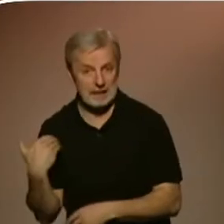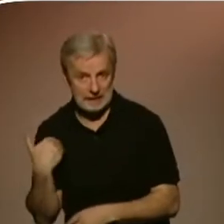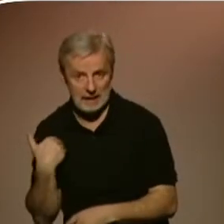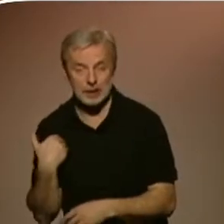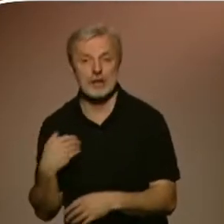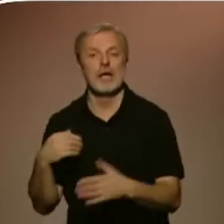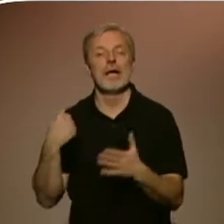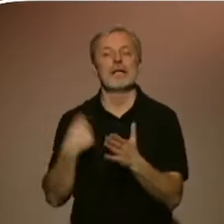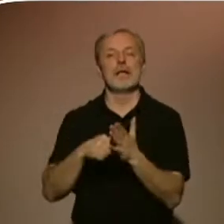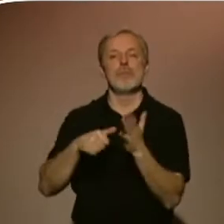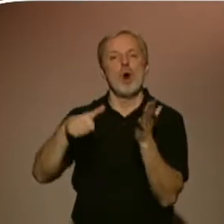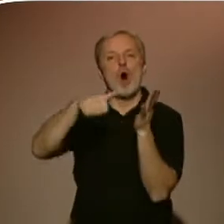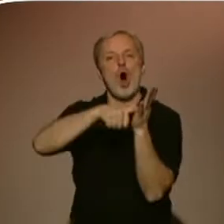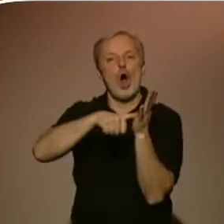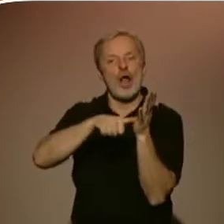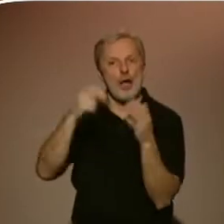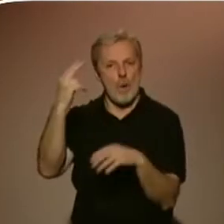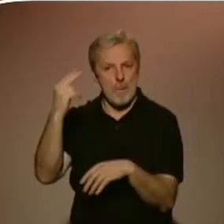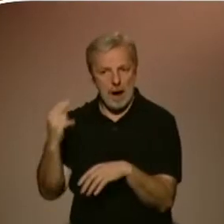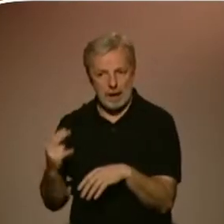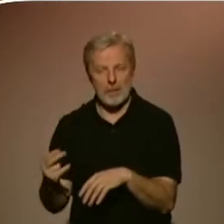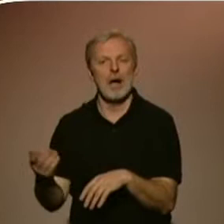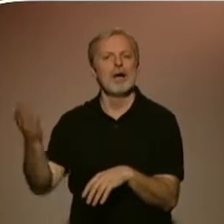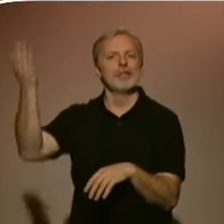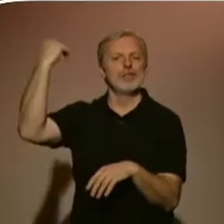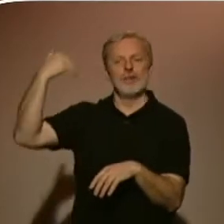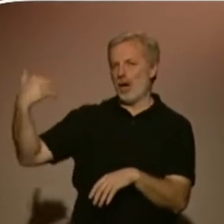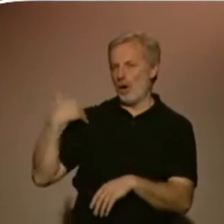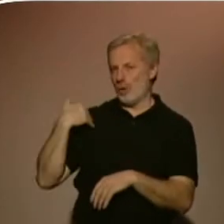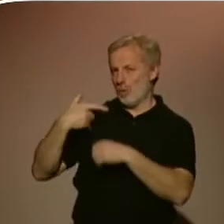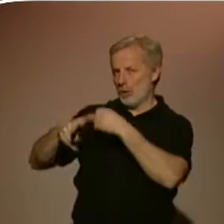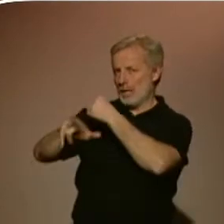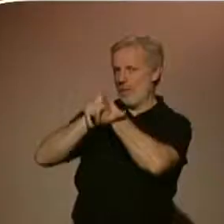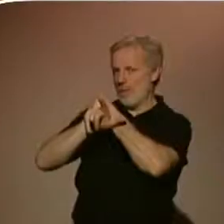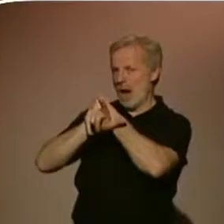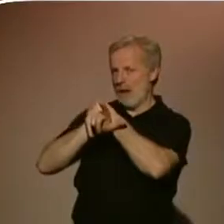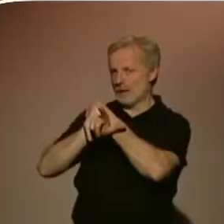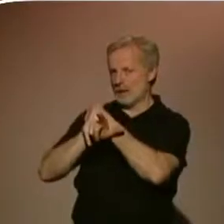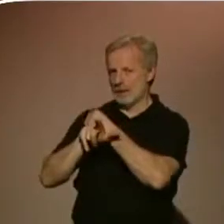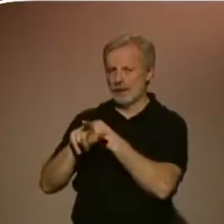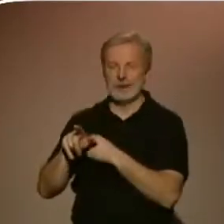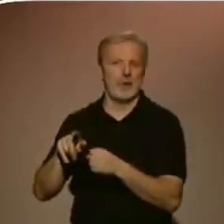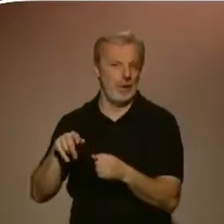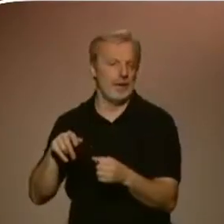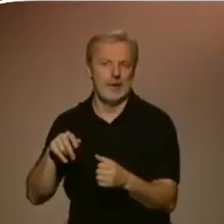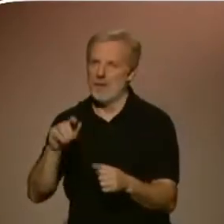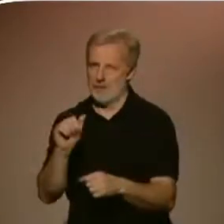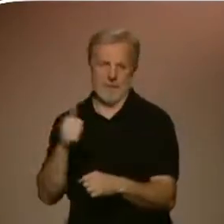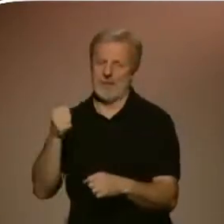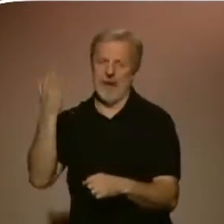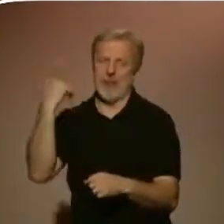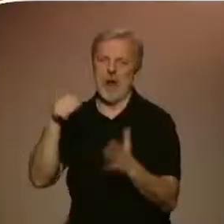Maloval jsem ho v roce 95. To mě bylo asi 17 let. Je to jedna z mých prvních oleomaléb. A je to